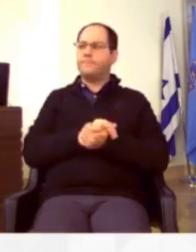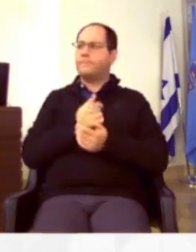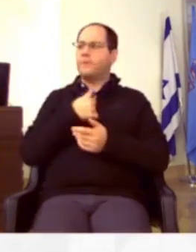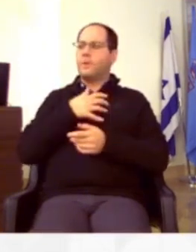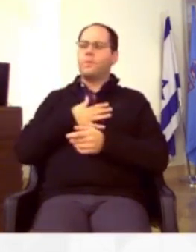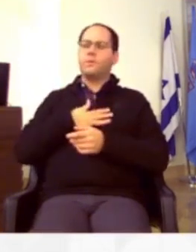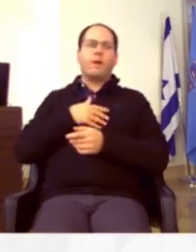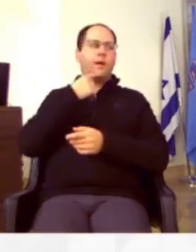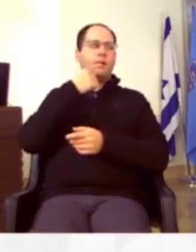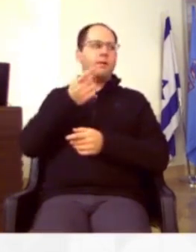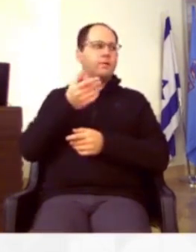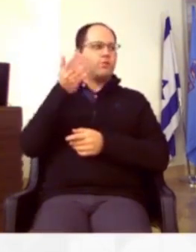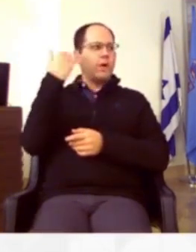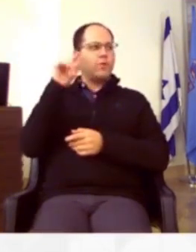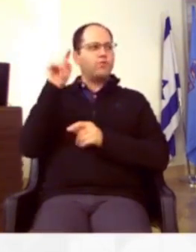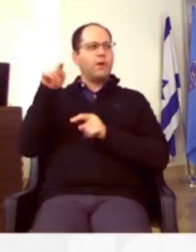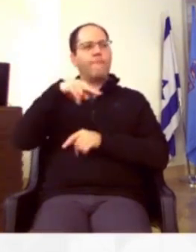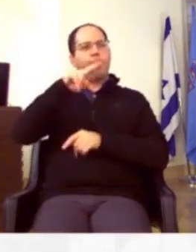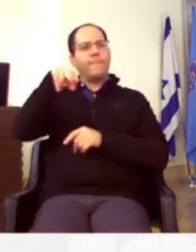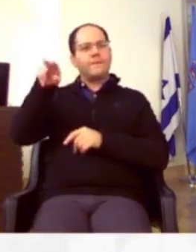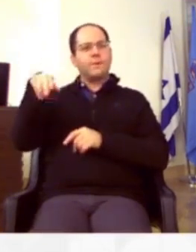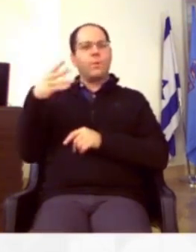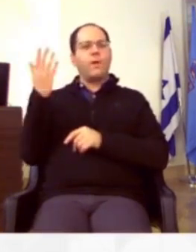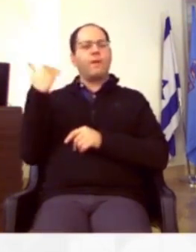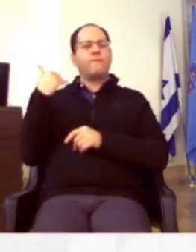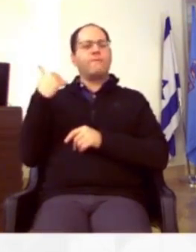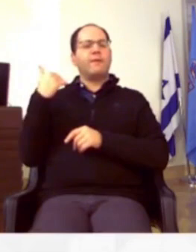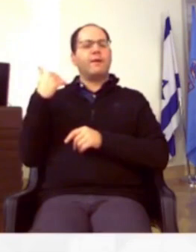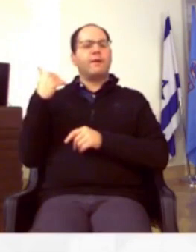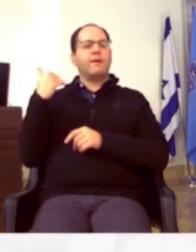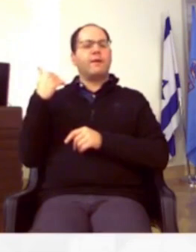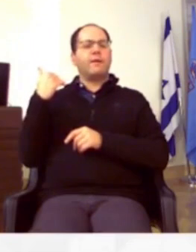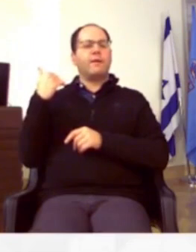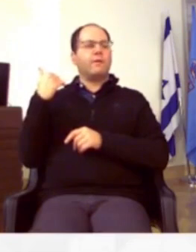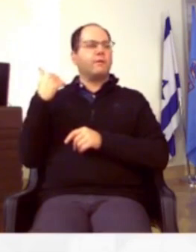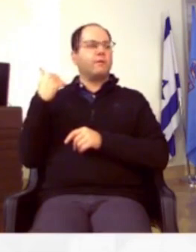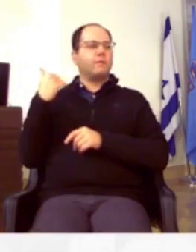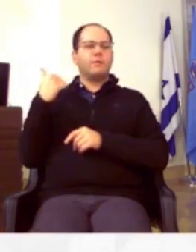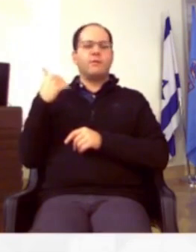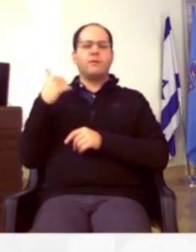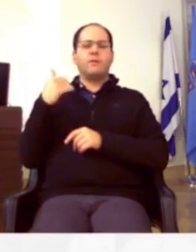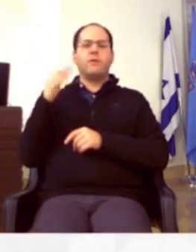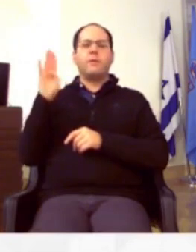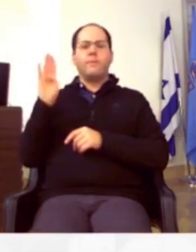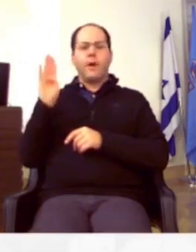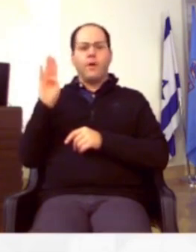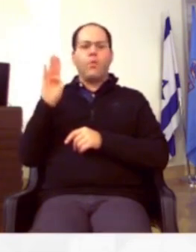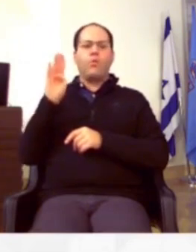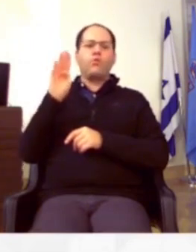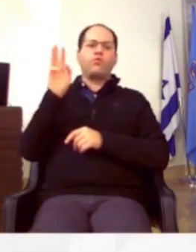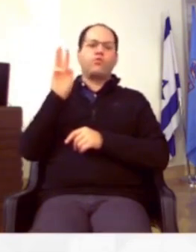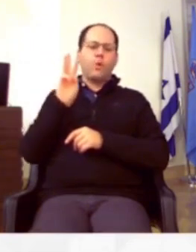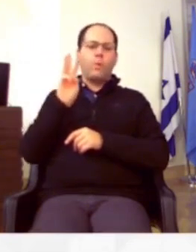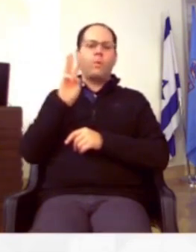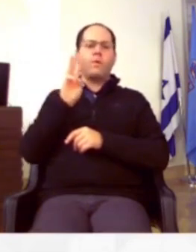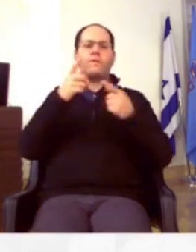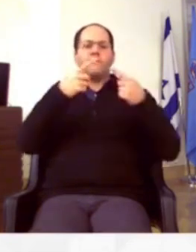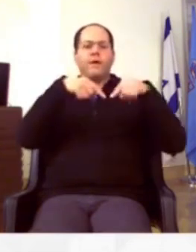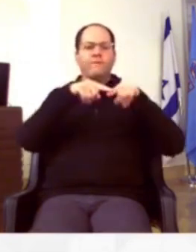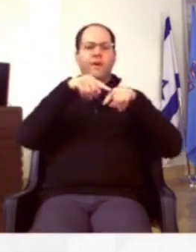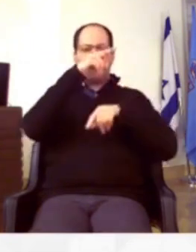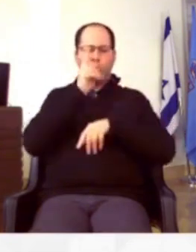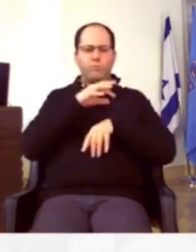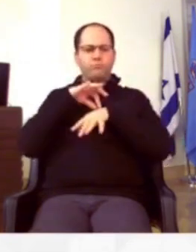אני רוצה להגיד שהיינו שם בסיור לפני ברוך, שנכון הוא מעבד הורים,